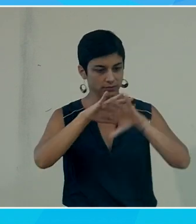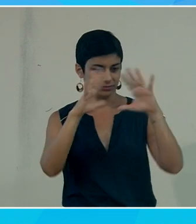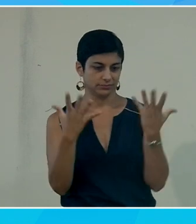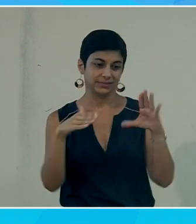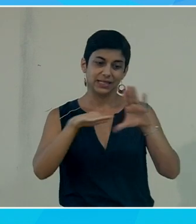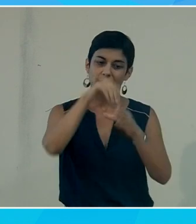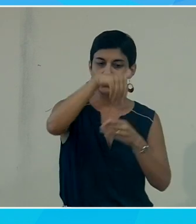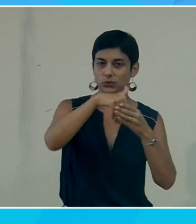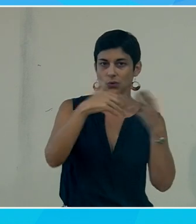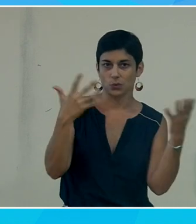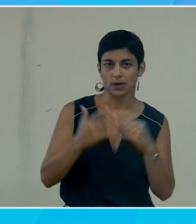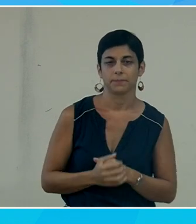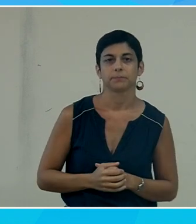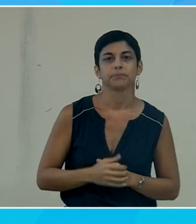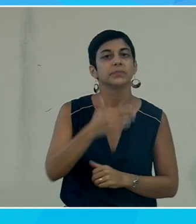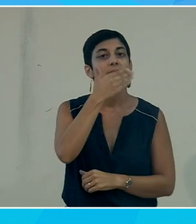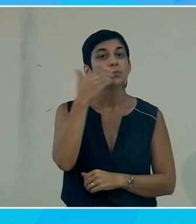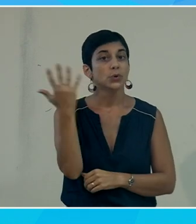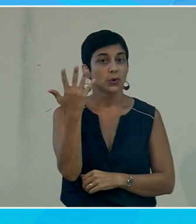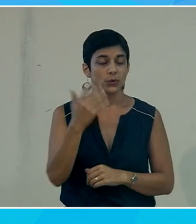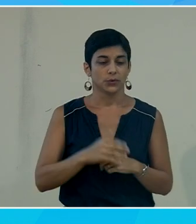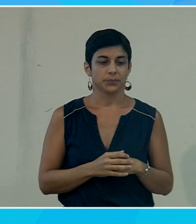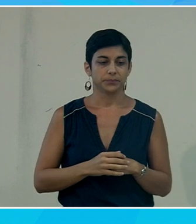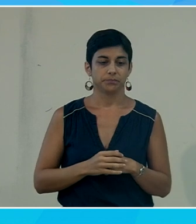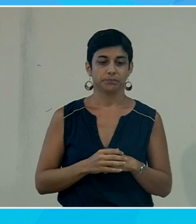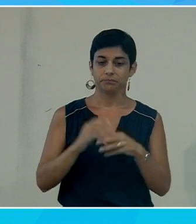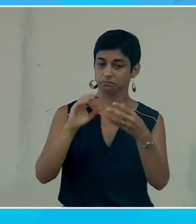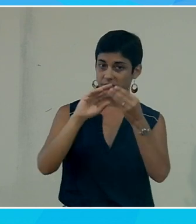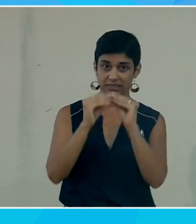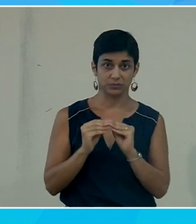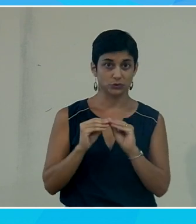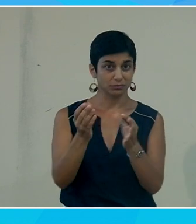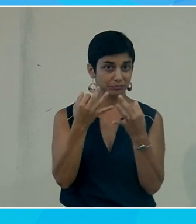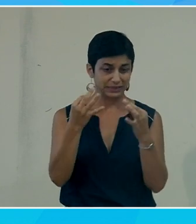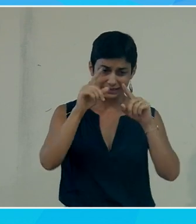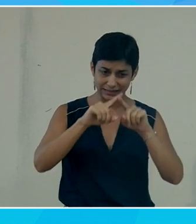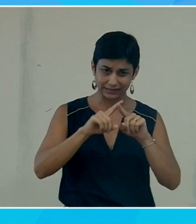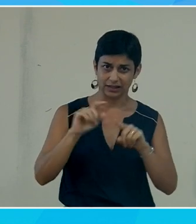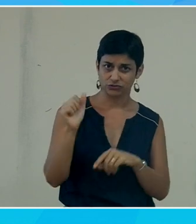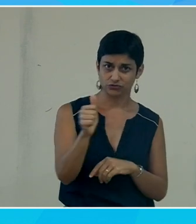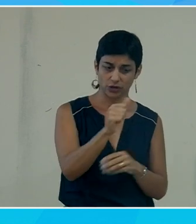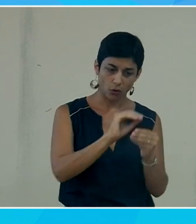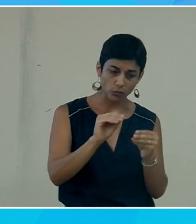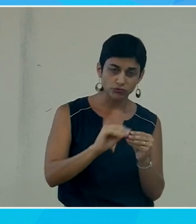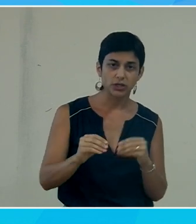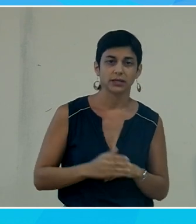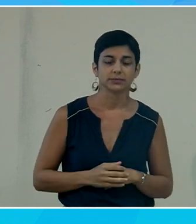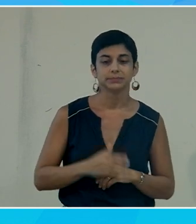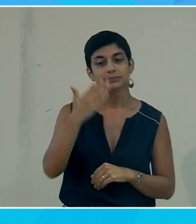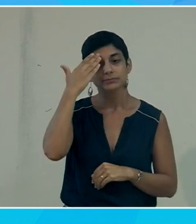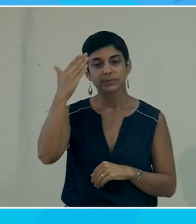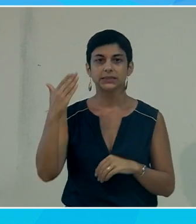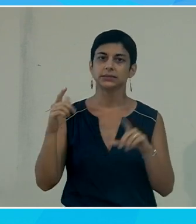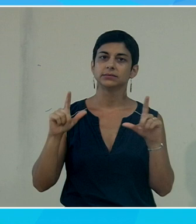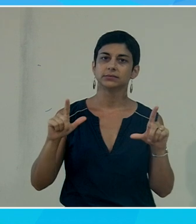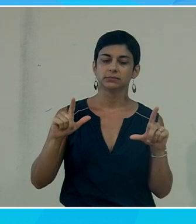contexte de cette image l'idéal étant de décrire de façon le plus précis possible tous ces objets si vous collez par exemple un tableau